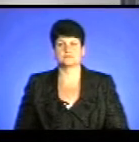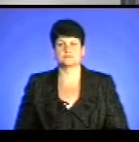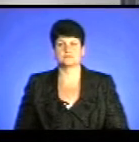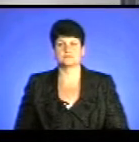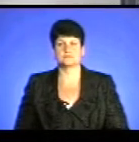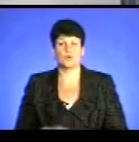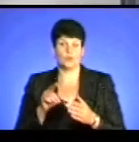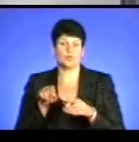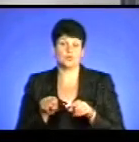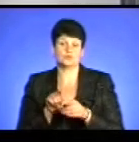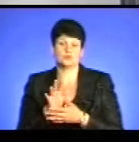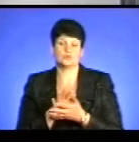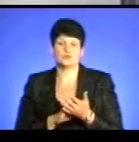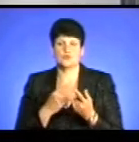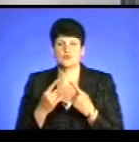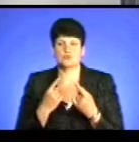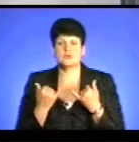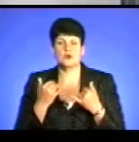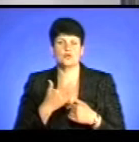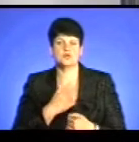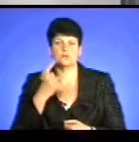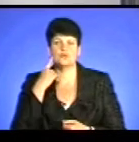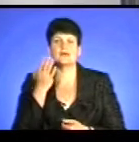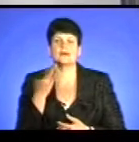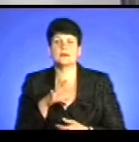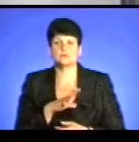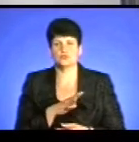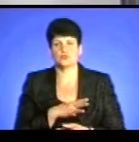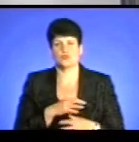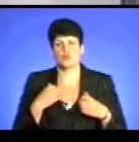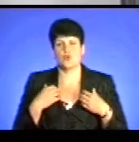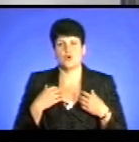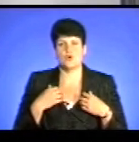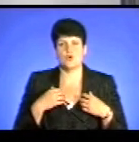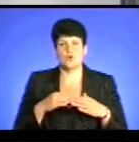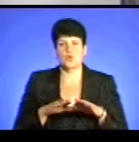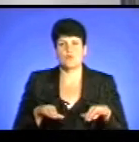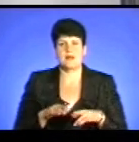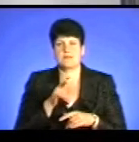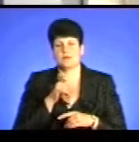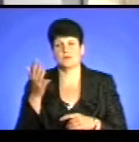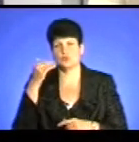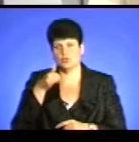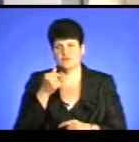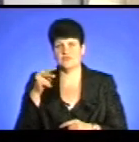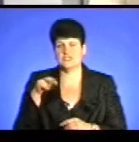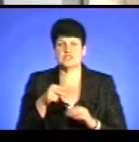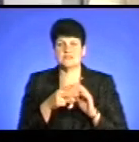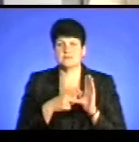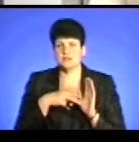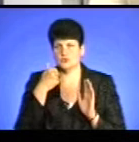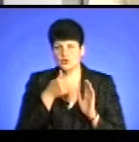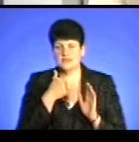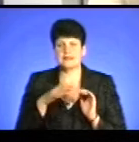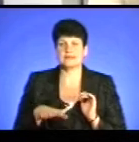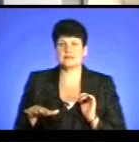Отож, продовжуємо нашу розмову. Наразі хочемо почути, яким був купальний період у минулому році. У 2017 році на